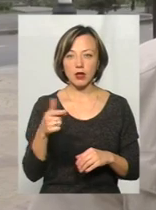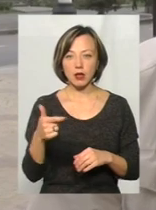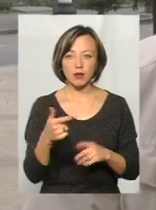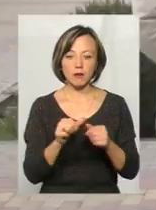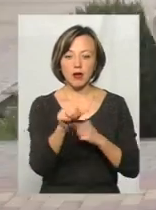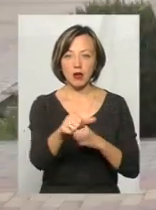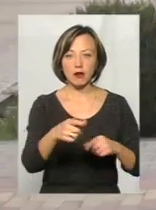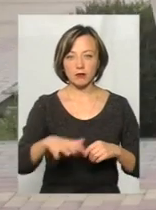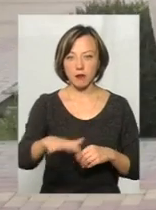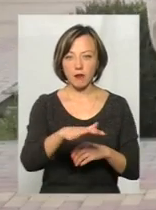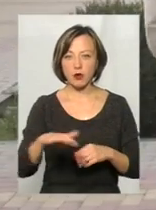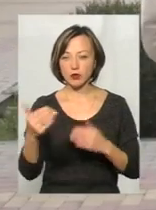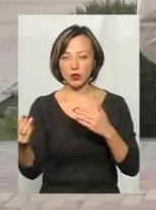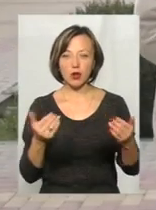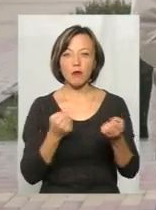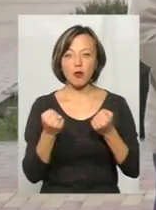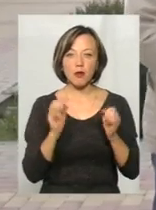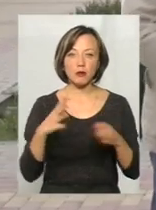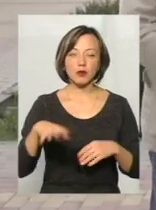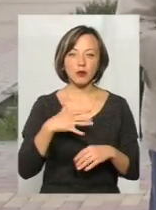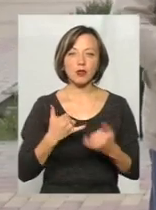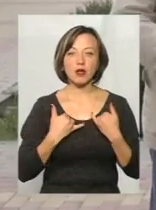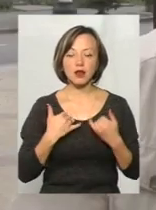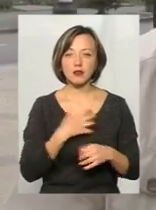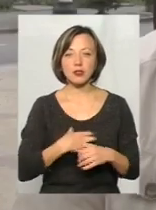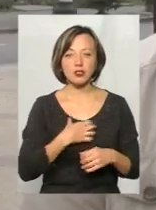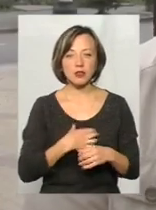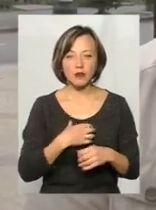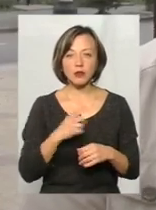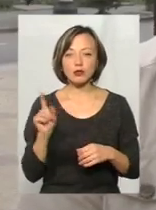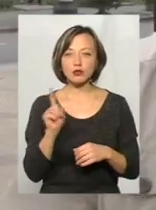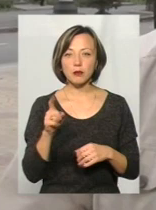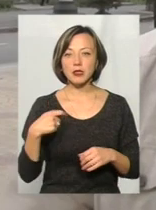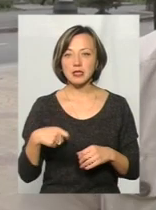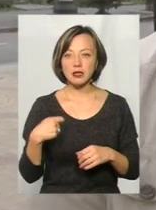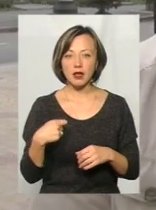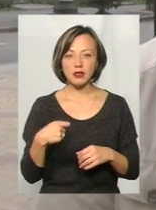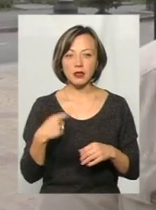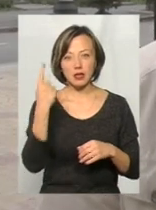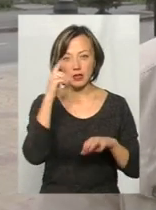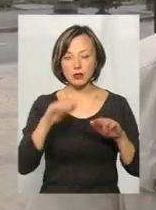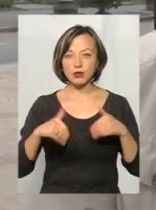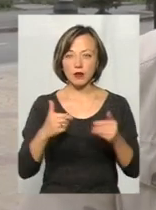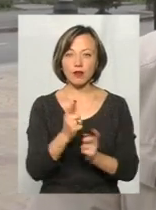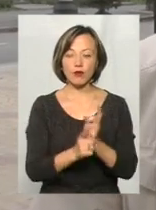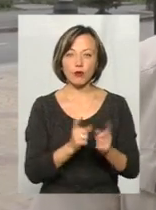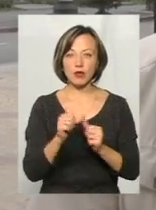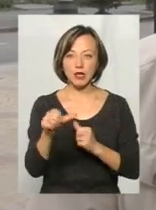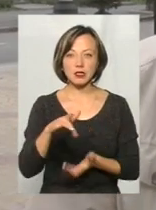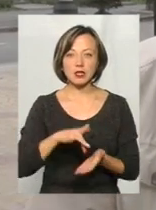мажоритарка. Городьба буде кругом. Для нас принципово, по-перше, із-за того, що президент ініціював реформу